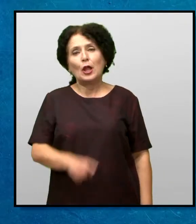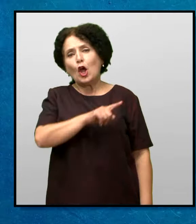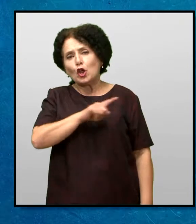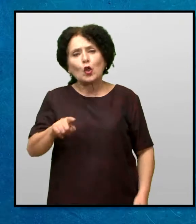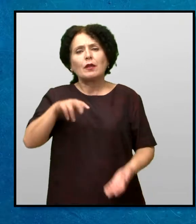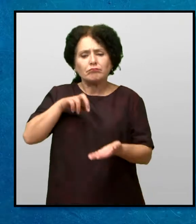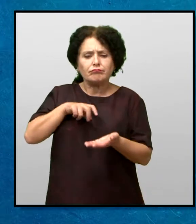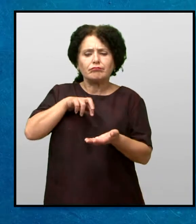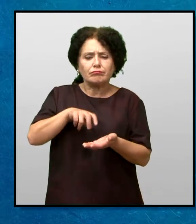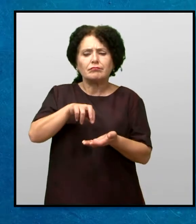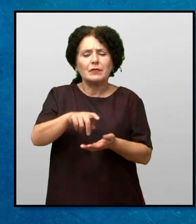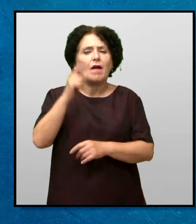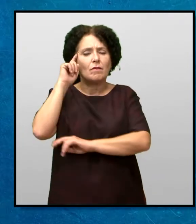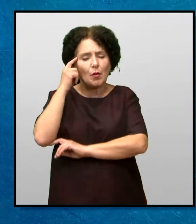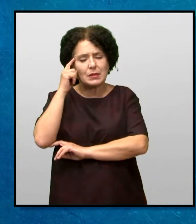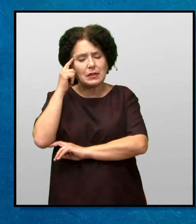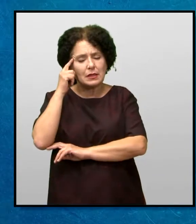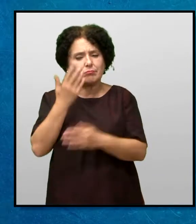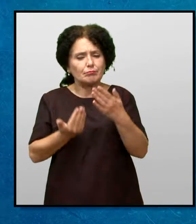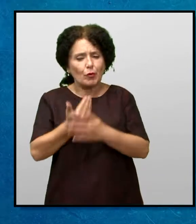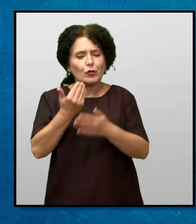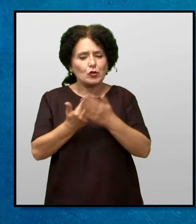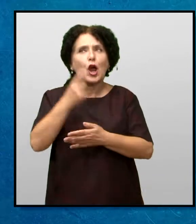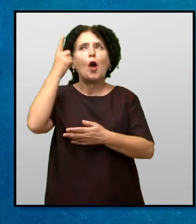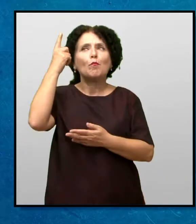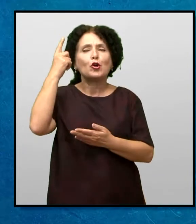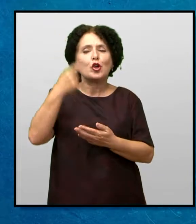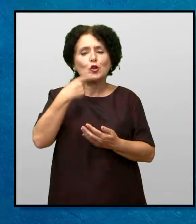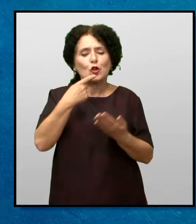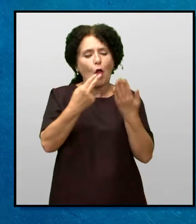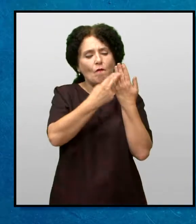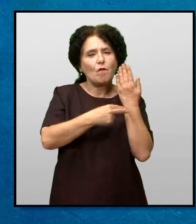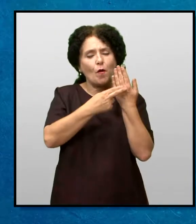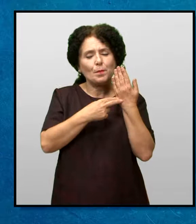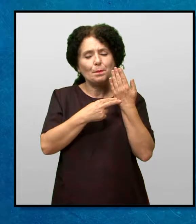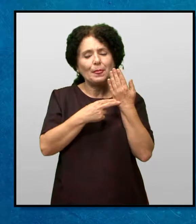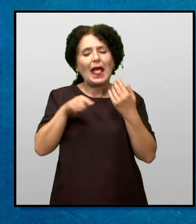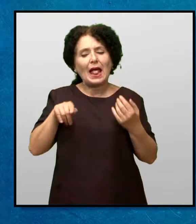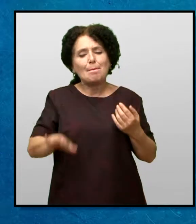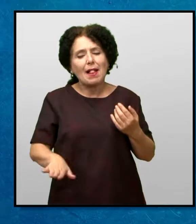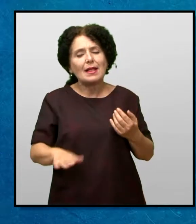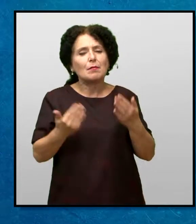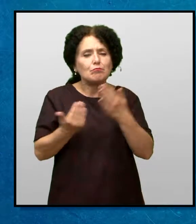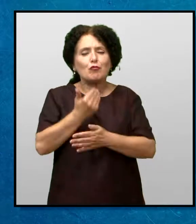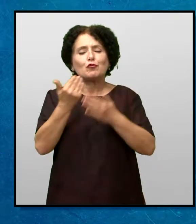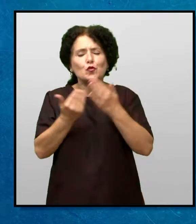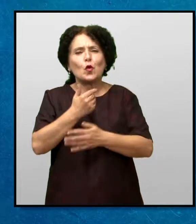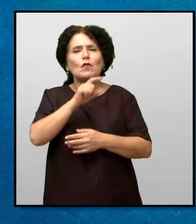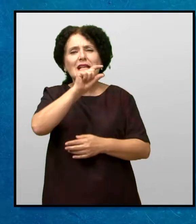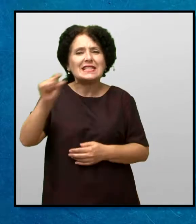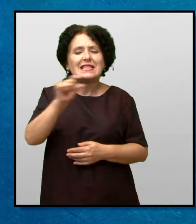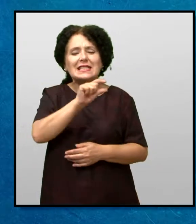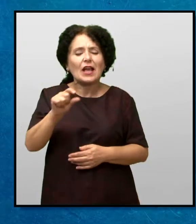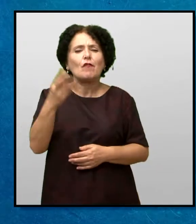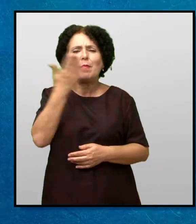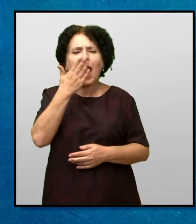Додека одеше, во мислите го повторуваше Божиото слово Таа ги повторуваше стиховите